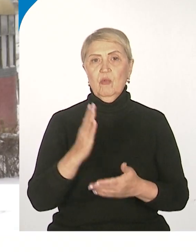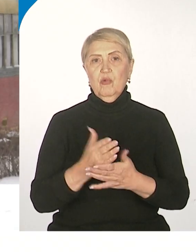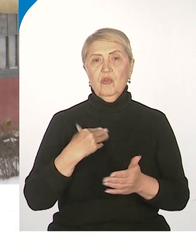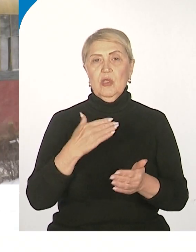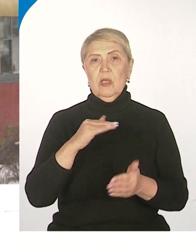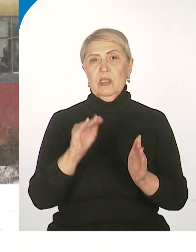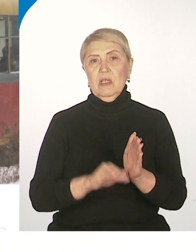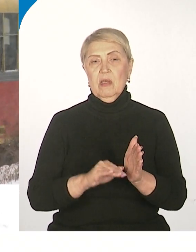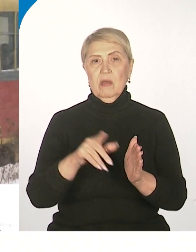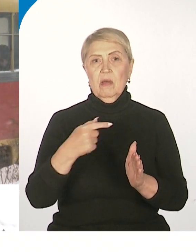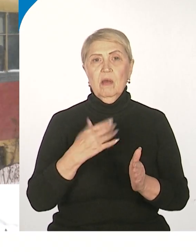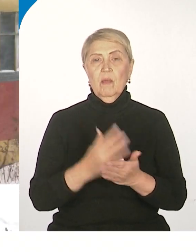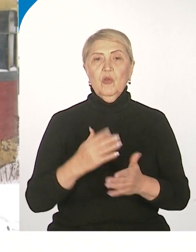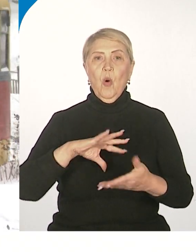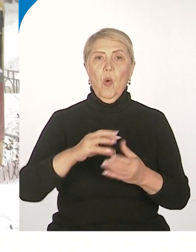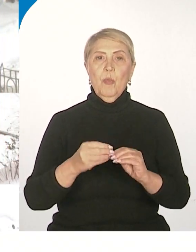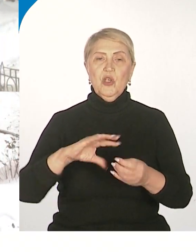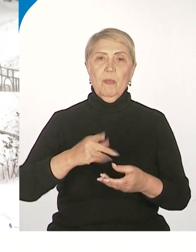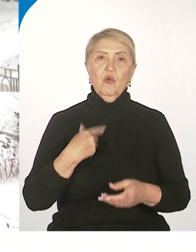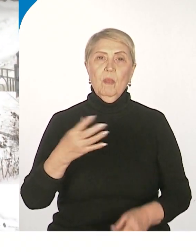Дорожная техника